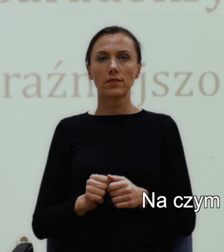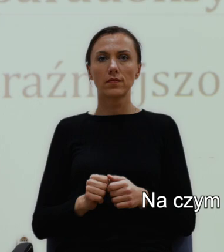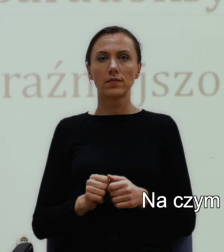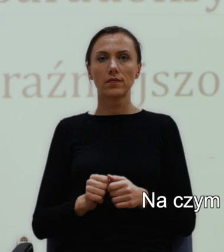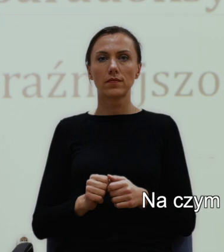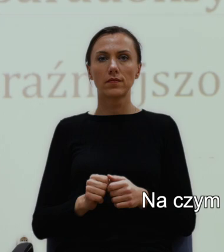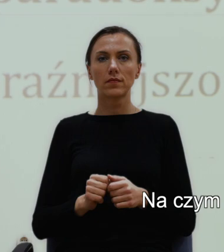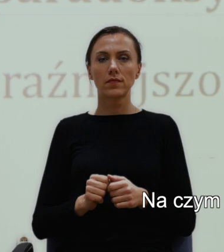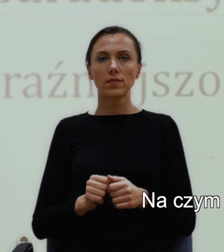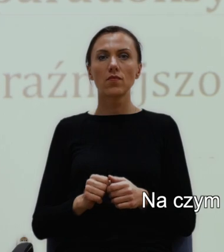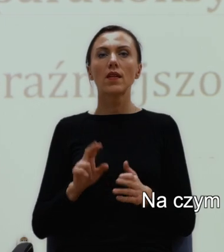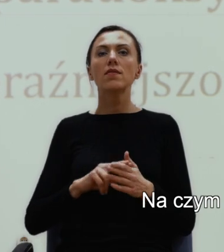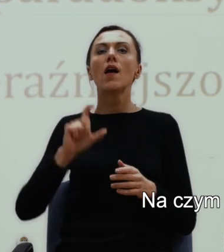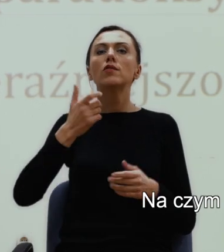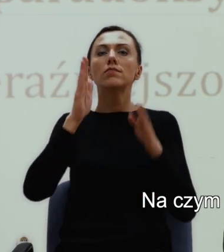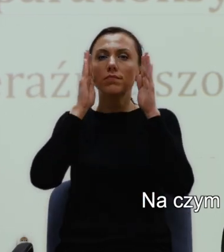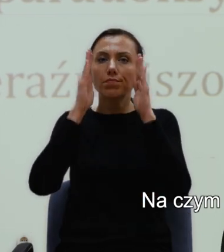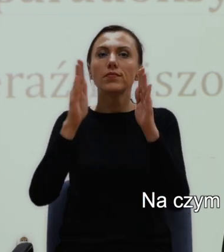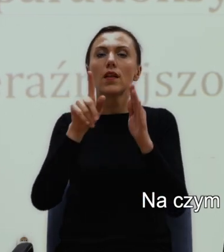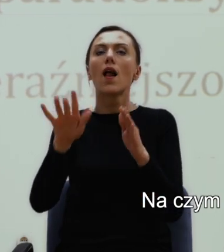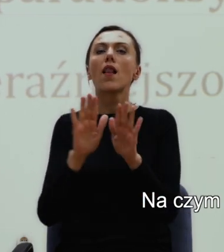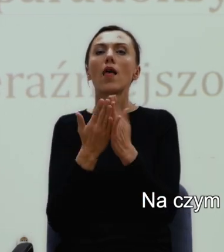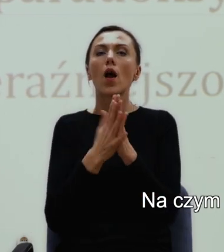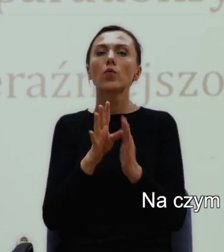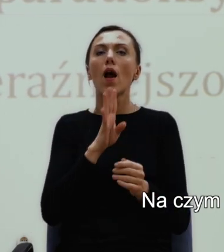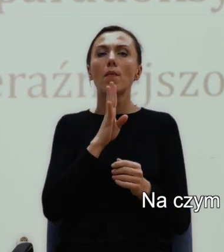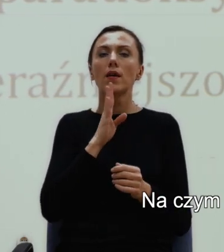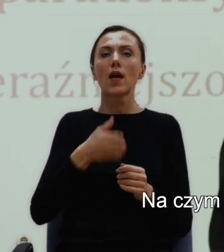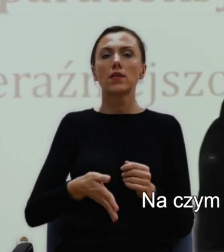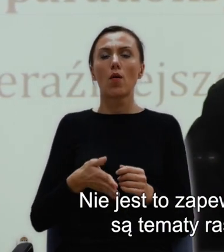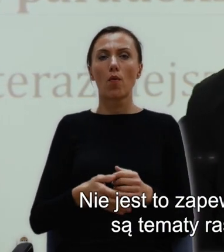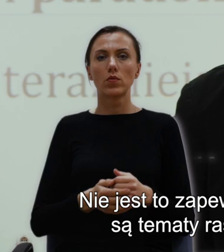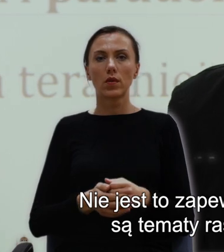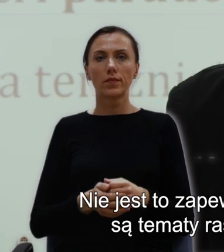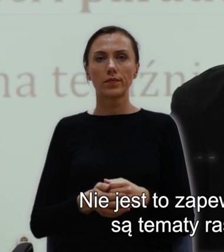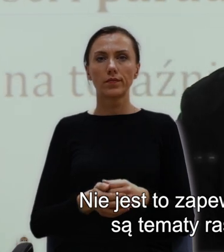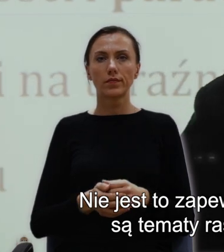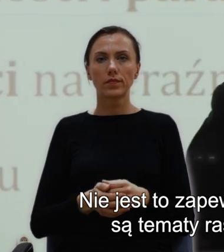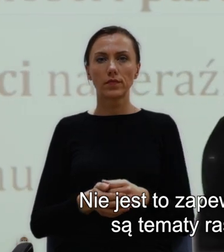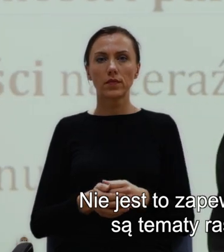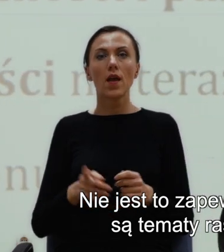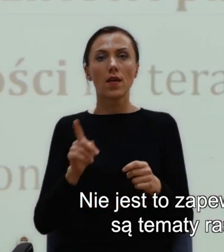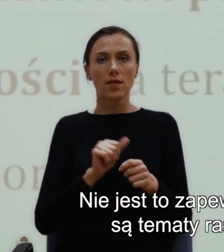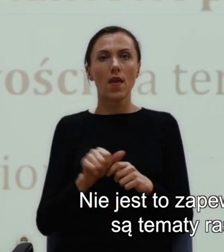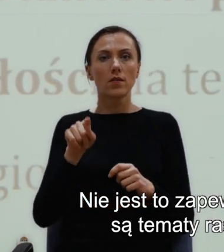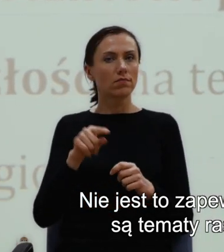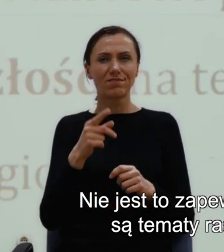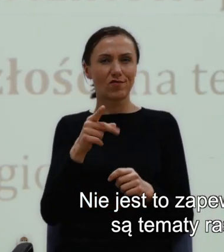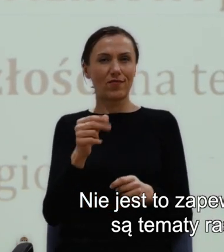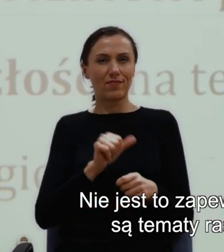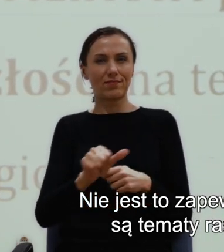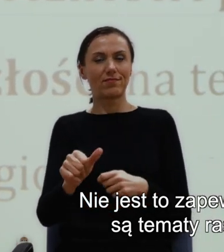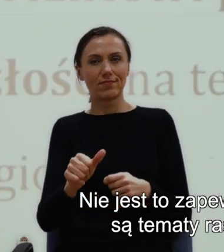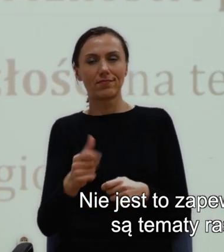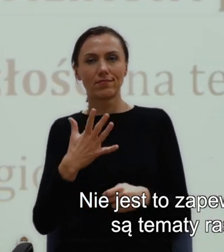Na czym skupia się w takim razie sama literatura amerykańskiego południa? Nie jest to zapewne zaskoczeniem, że bardzo